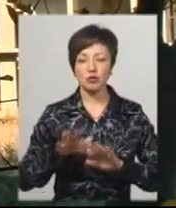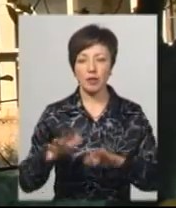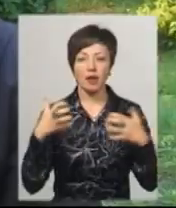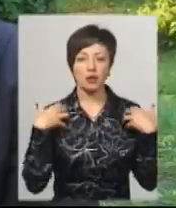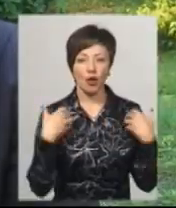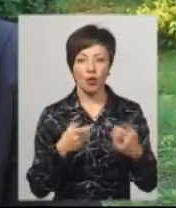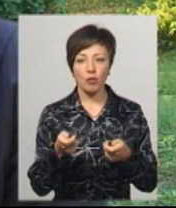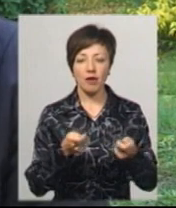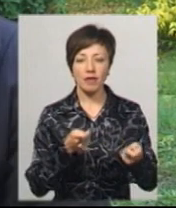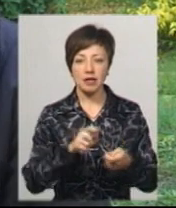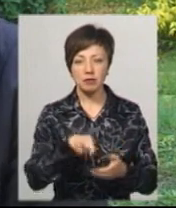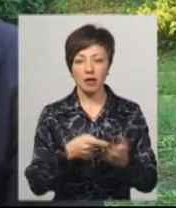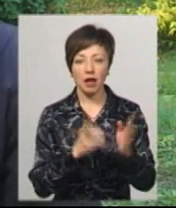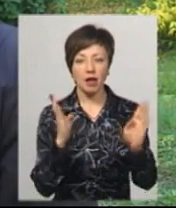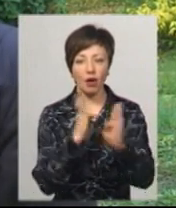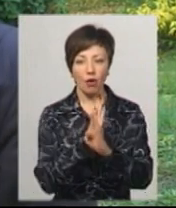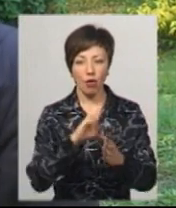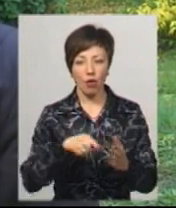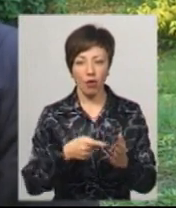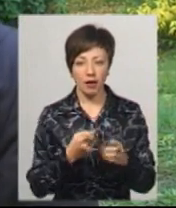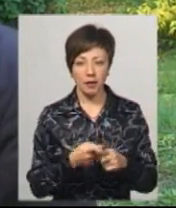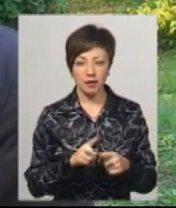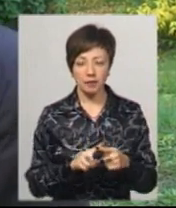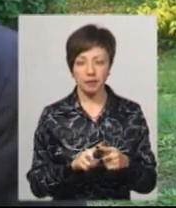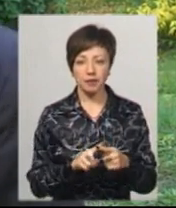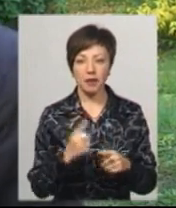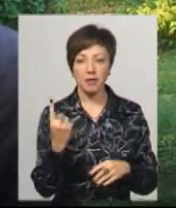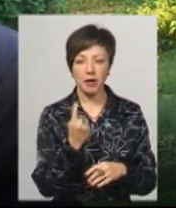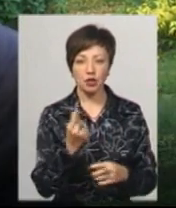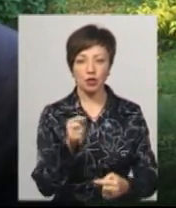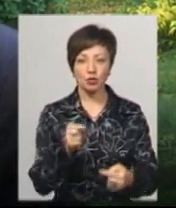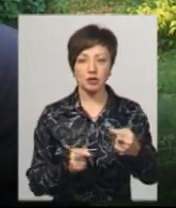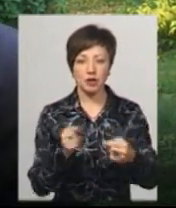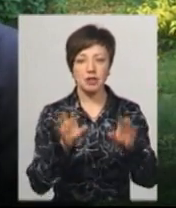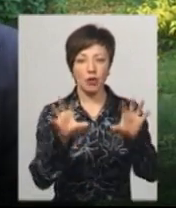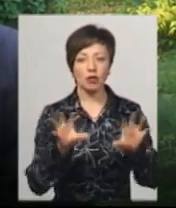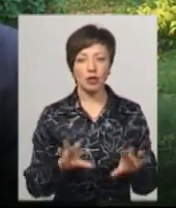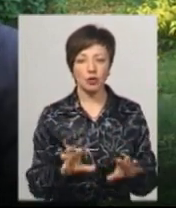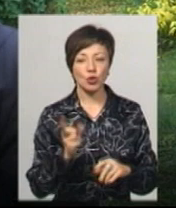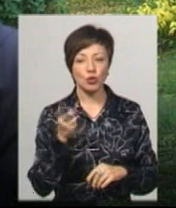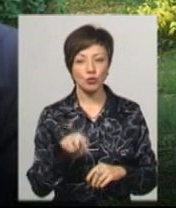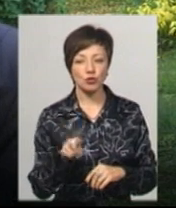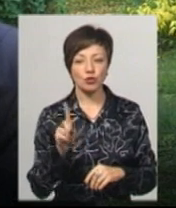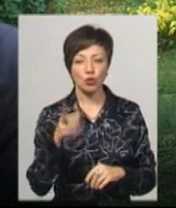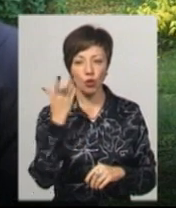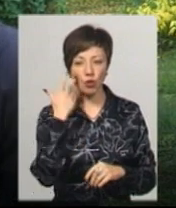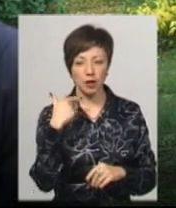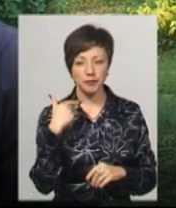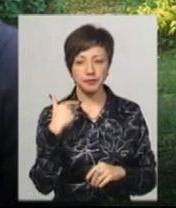з питань екології міста Хмельницької міської ради Інна Куцка. По-перше, це суперечить чинному законодавству, тому що коли